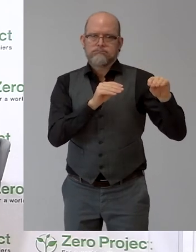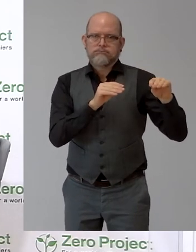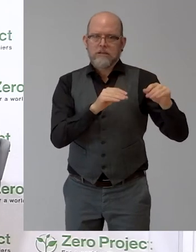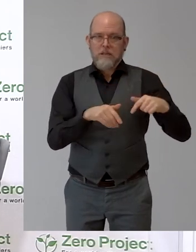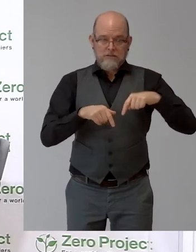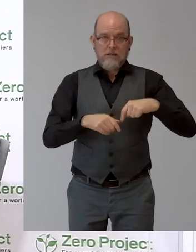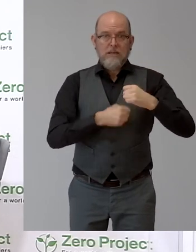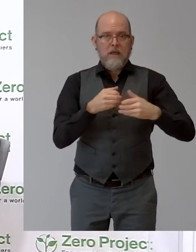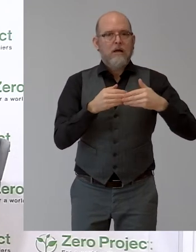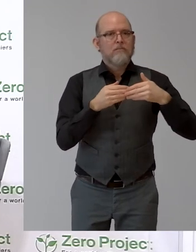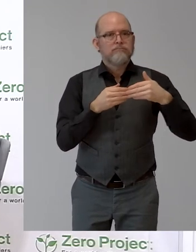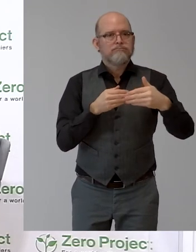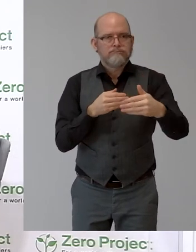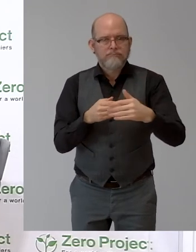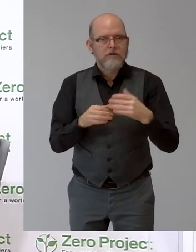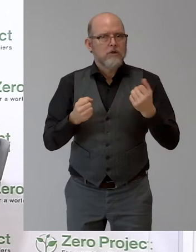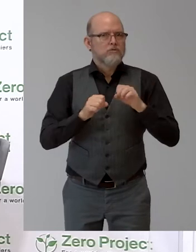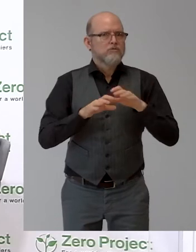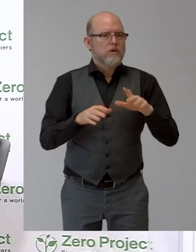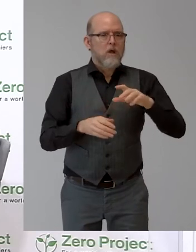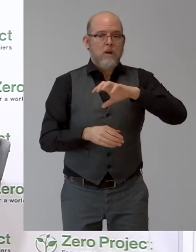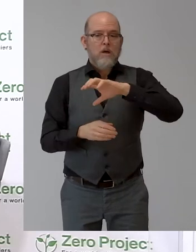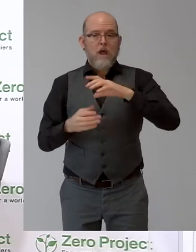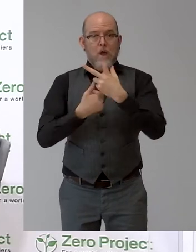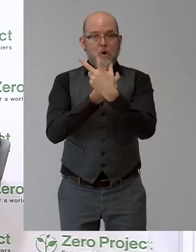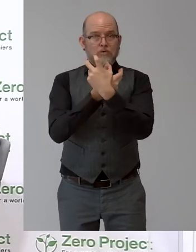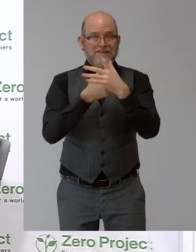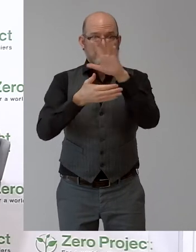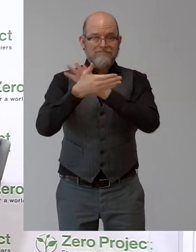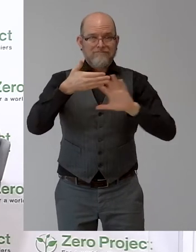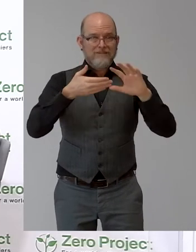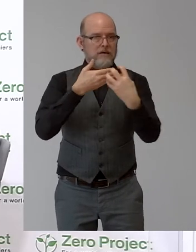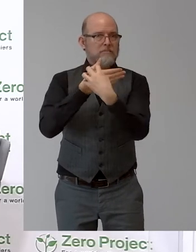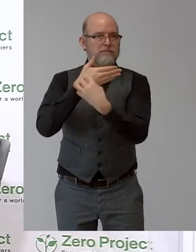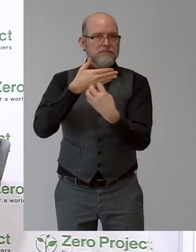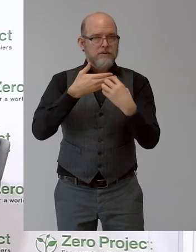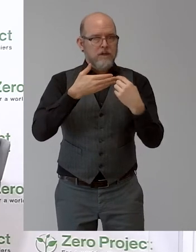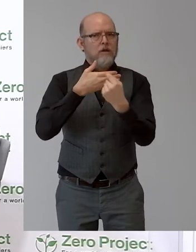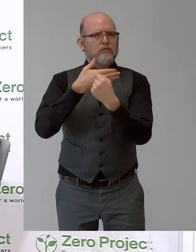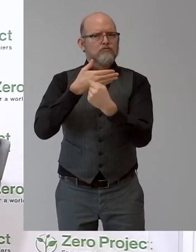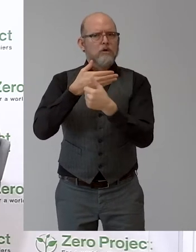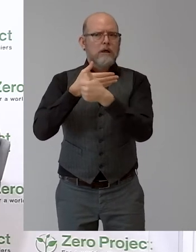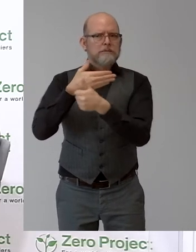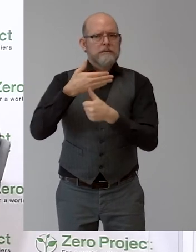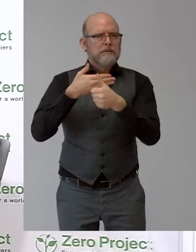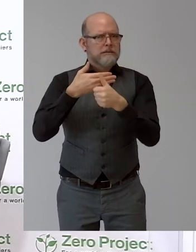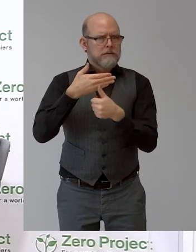zentrale Anlaufstellen in jedem Bundesland, die Key Account Manager, die auch für Großunternehmen zuständig sind und die Betriebskontakte für kleinere Unternehmen.